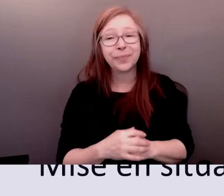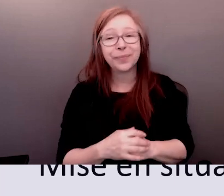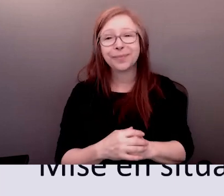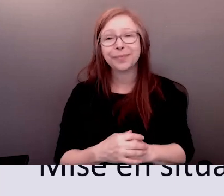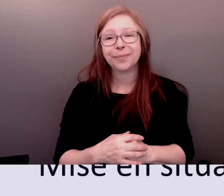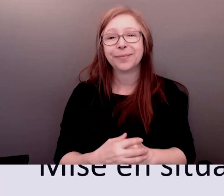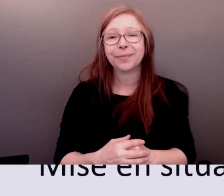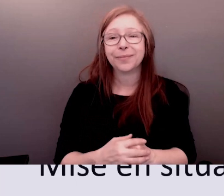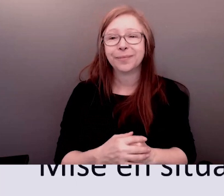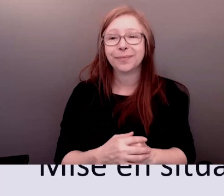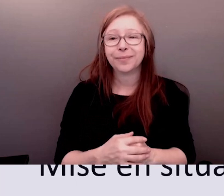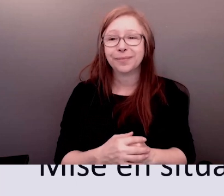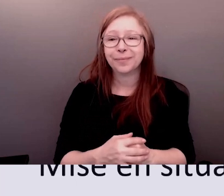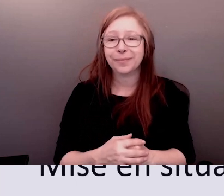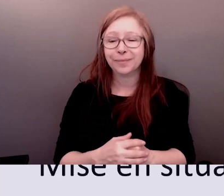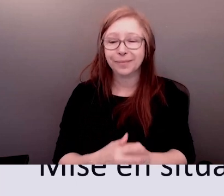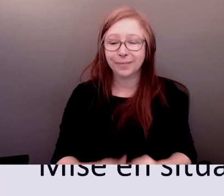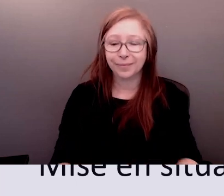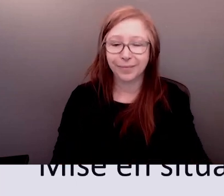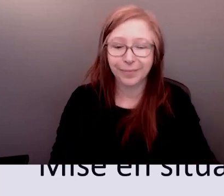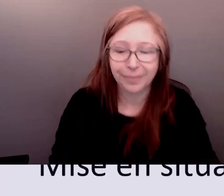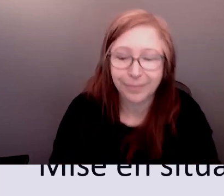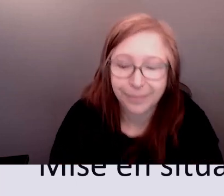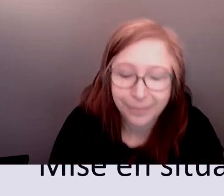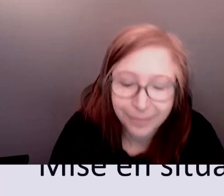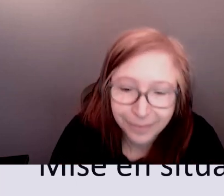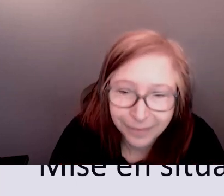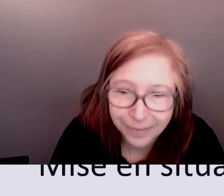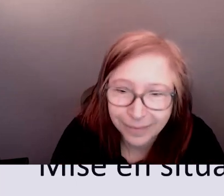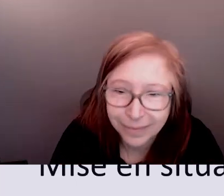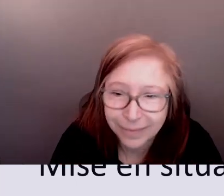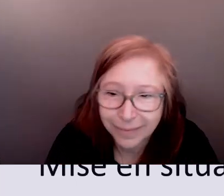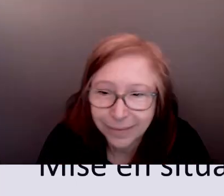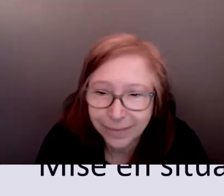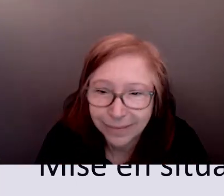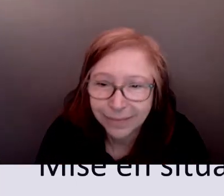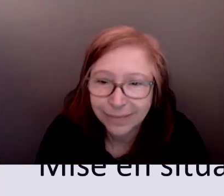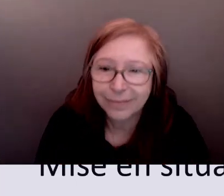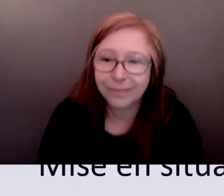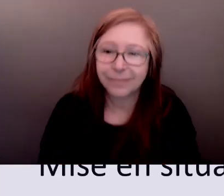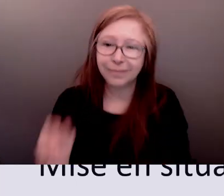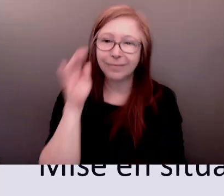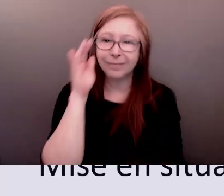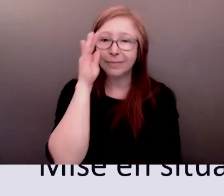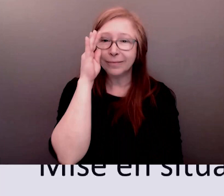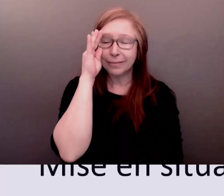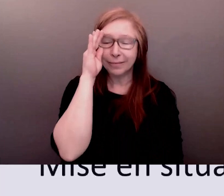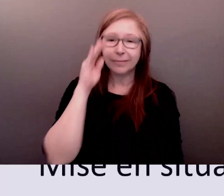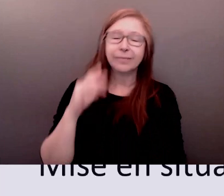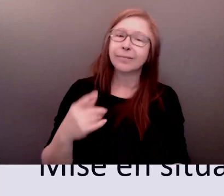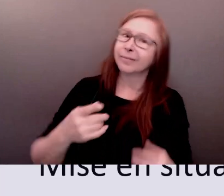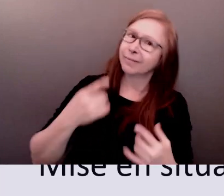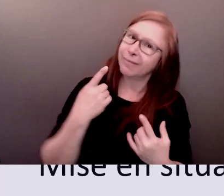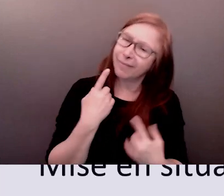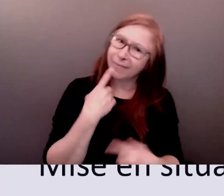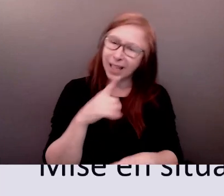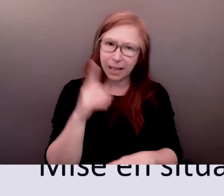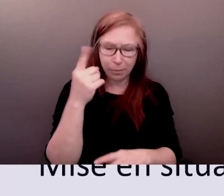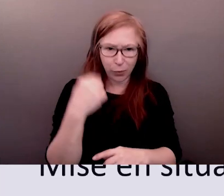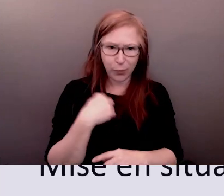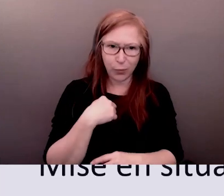et moi-même on avait décidé qu'on aimait bien cette première ligne mais on a rajouté quatre lignes de plus